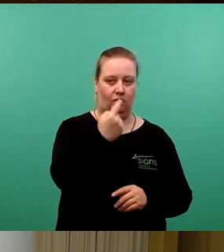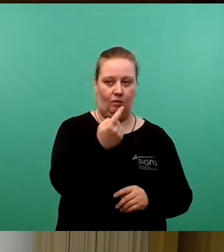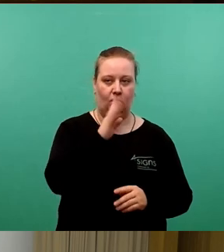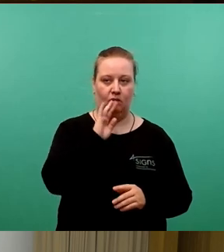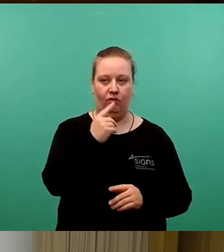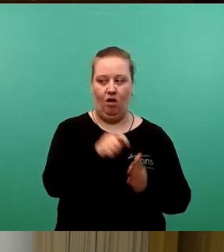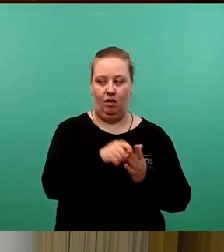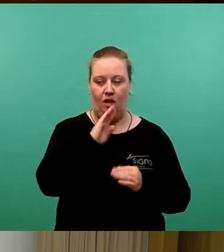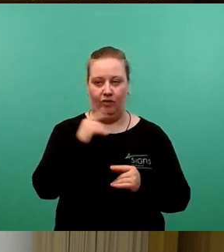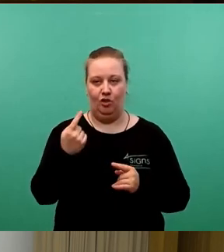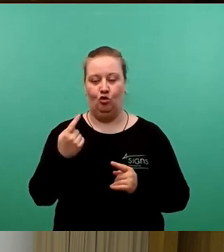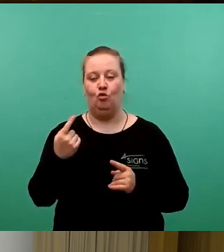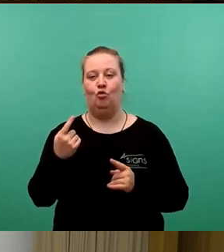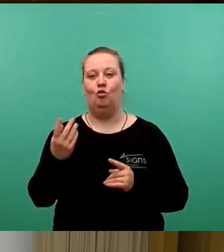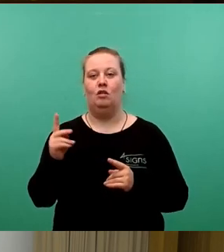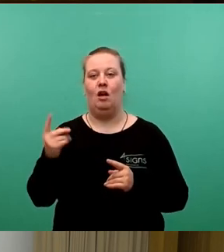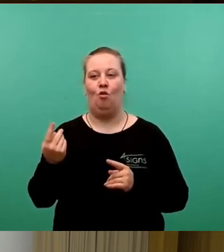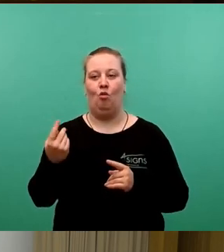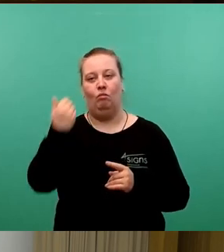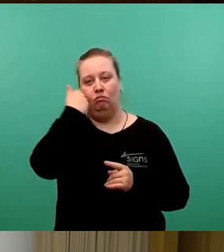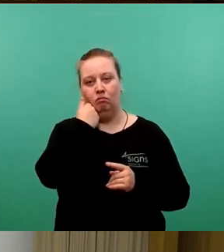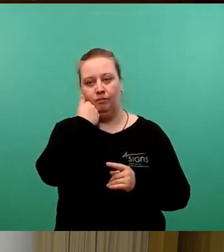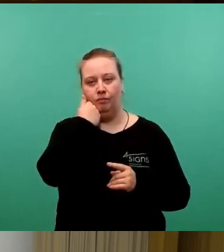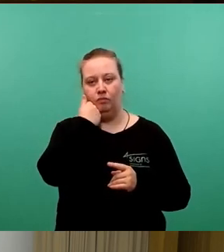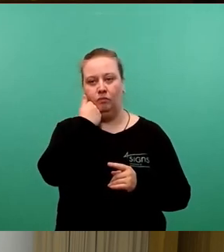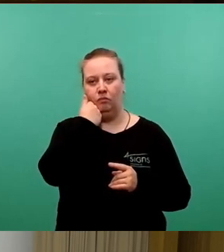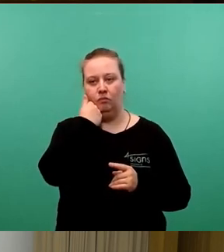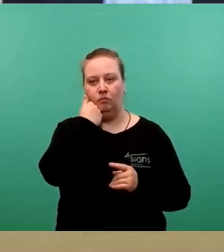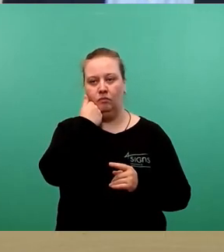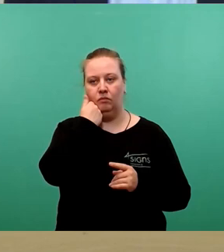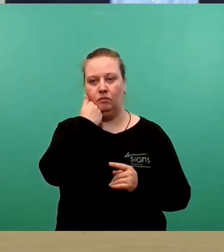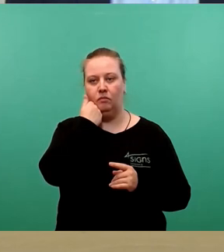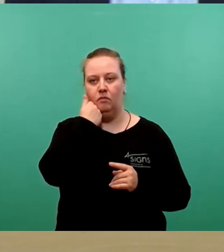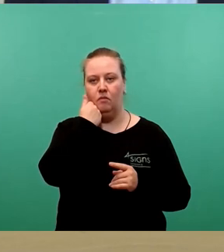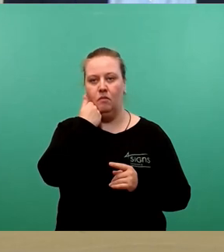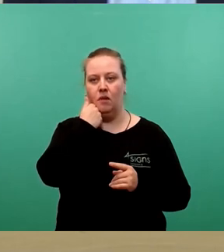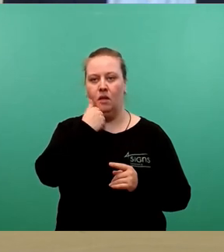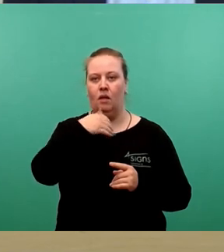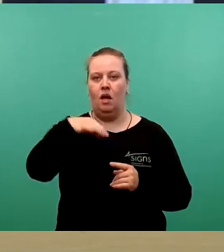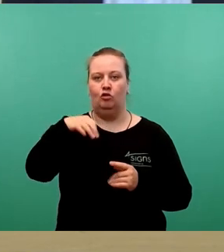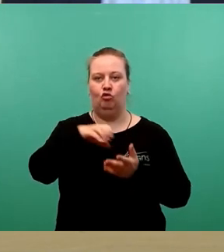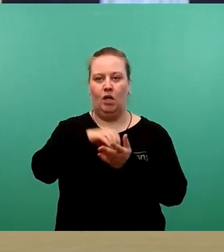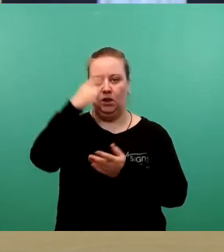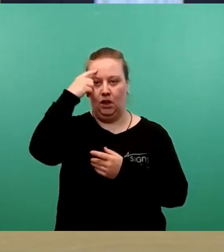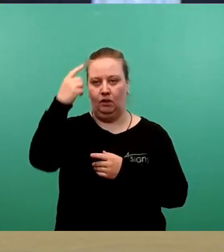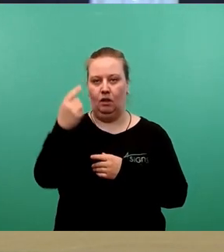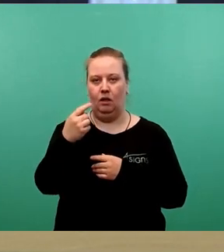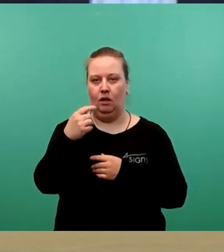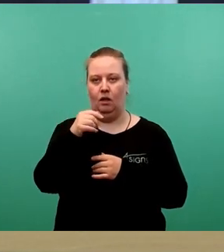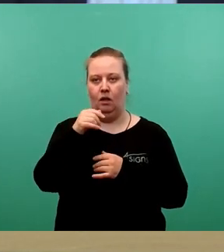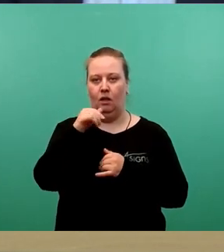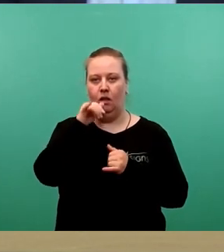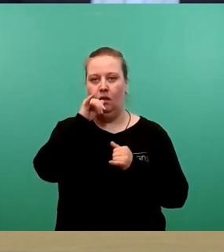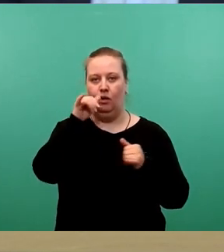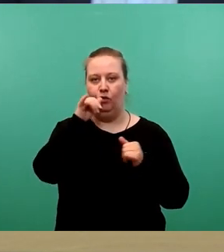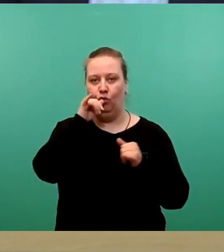Und ich darf bitten, dass zunächst uns die einzelnen Stadträderinnen und Stadträder aufgerufen werden, die ersten